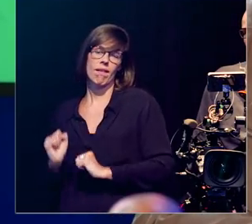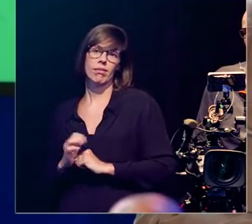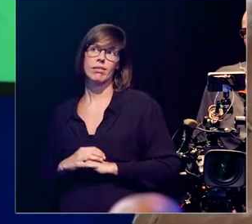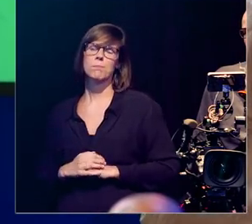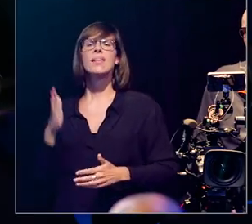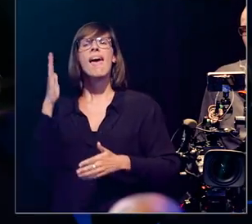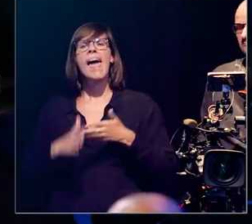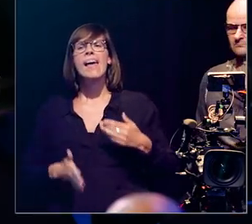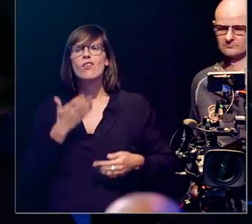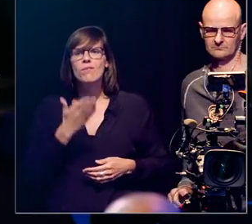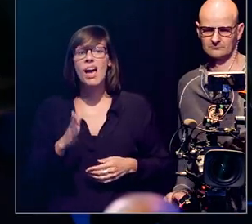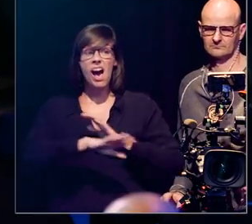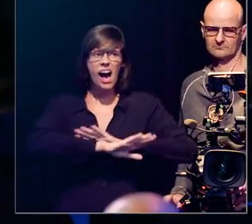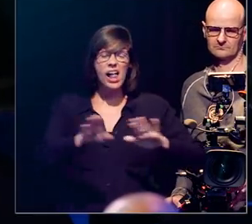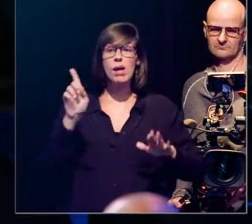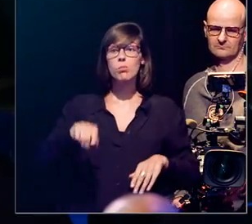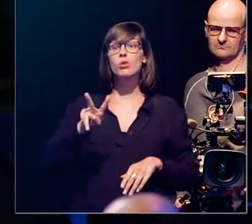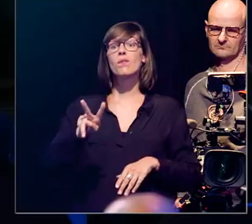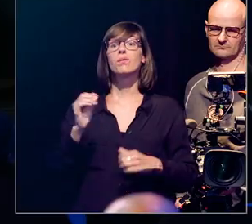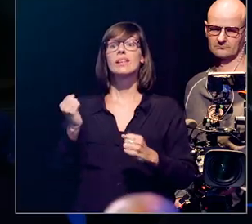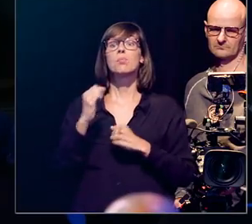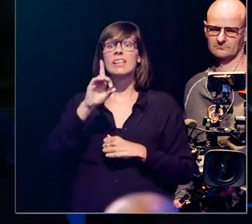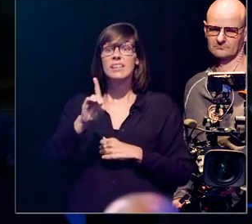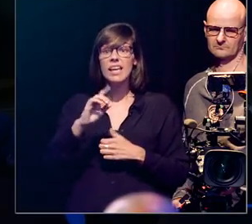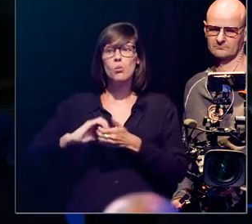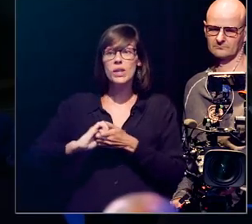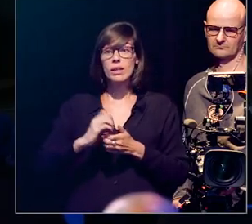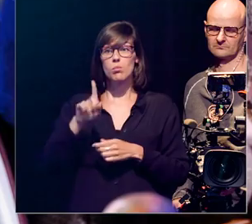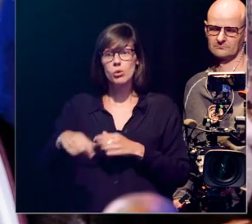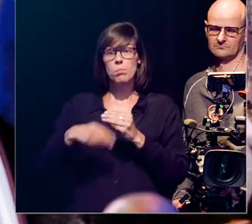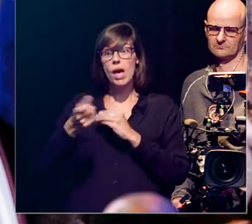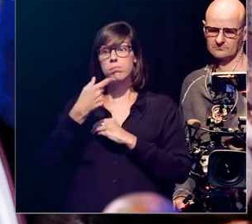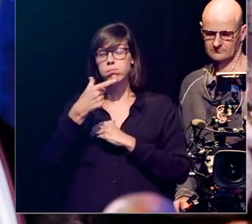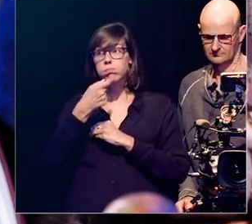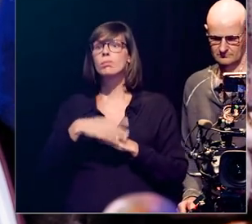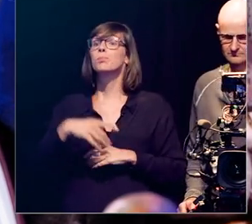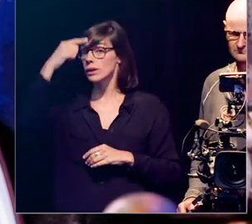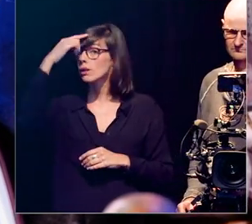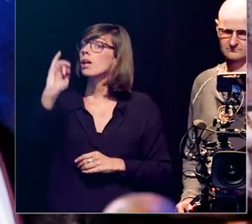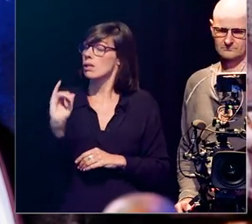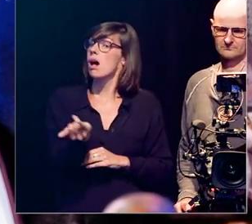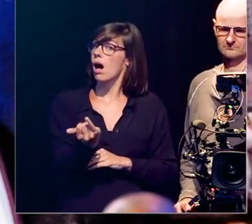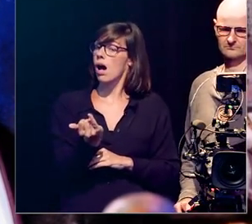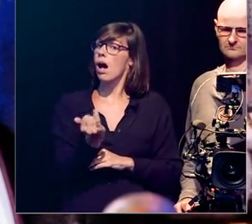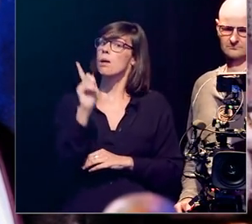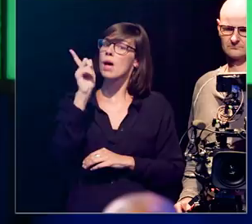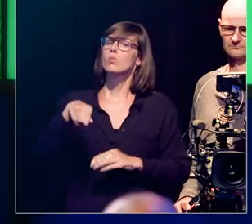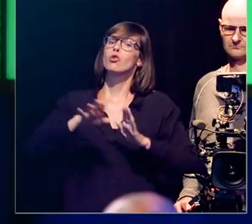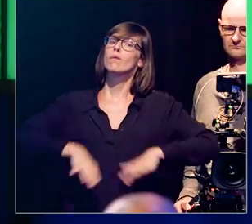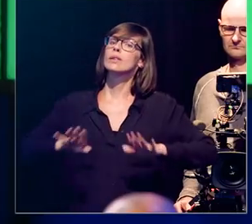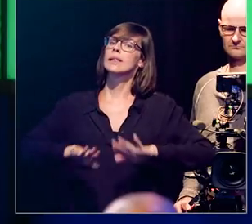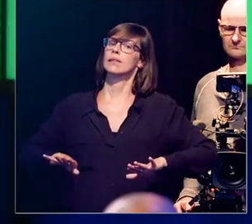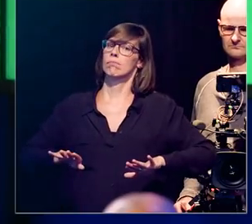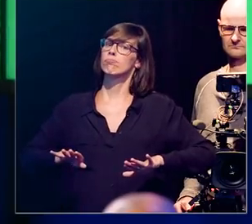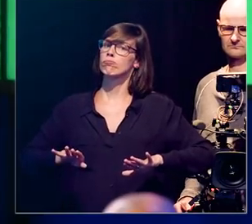eindvraag. Moeten we met z'n allen vitamine D-supplementen in de winter nemen? Ik denk van wel. Op een voorzichtige manier.